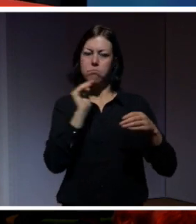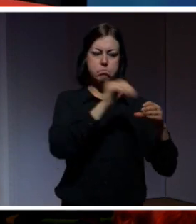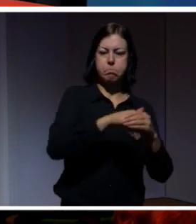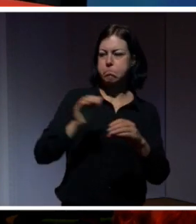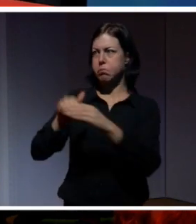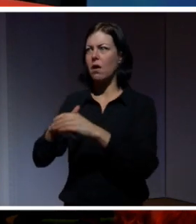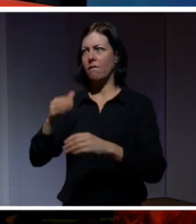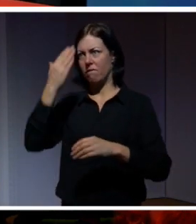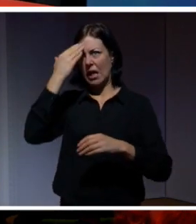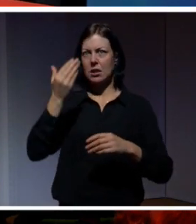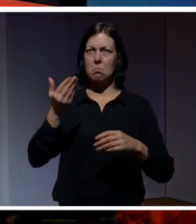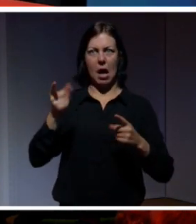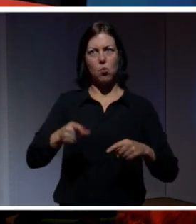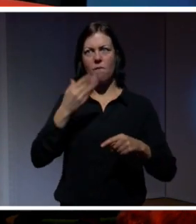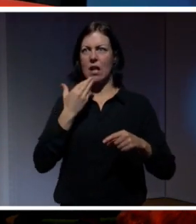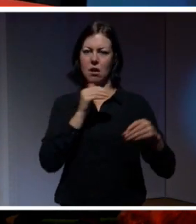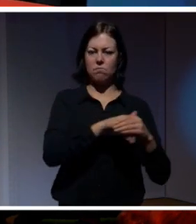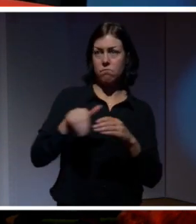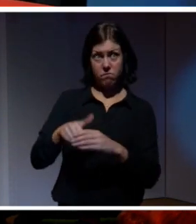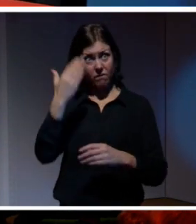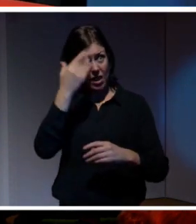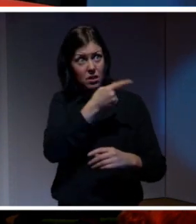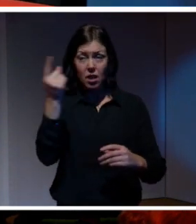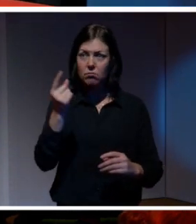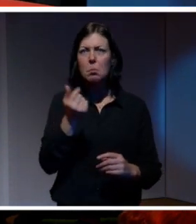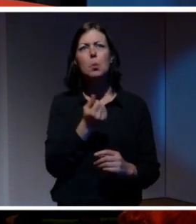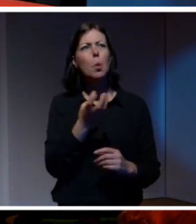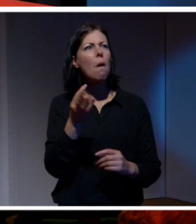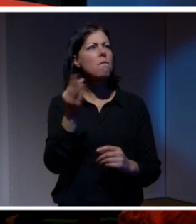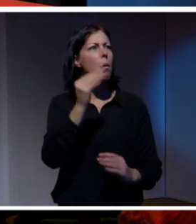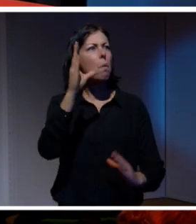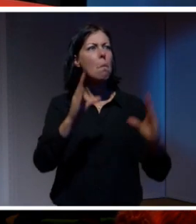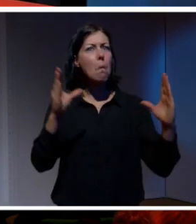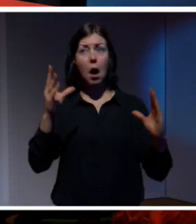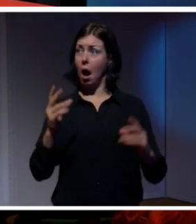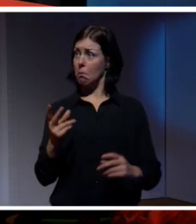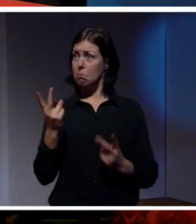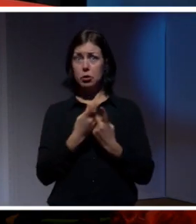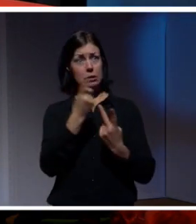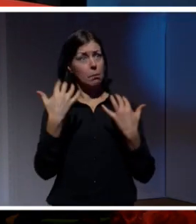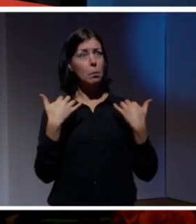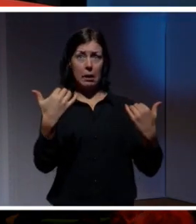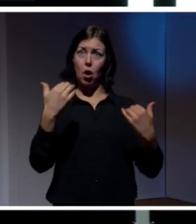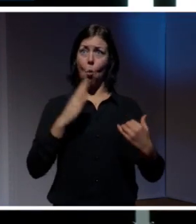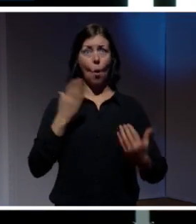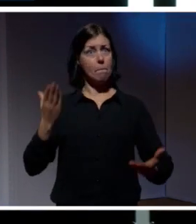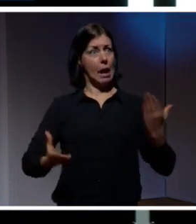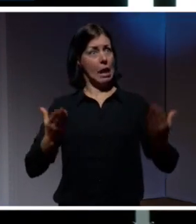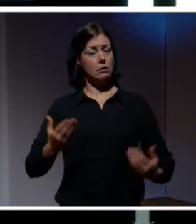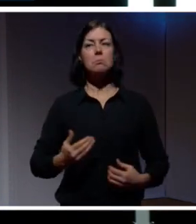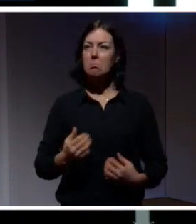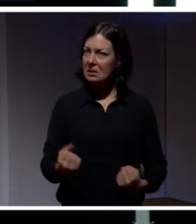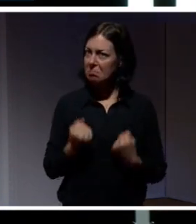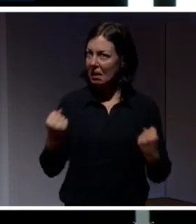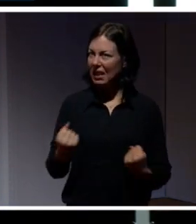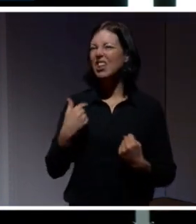Det var jättefå. Okej. Så det en ganska balanserad publik, tolkar jag det som. Ja, det var spännande. Jag återkommer som sagt till